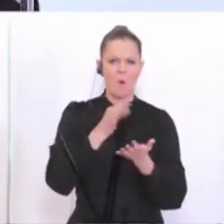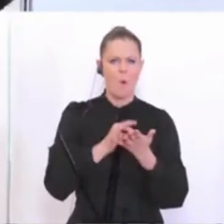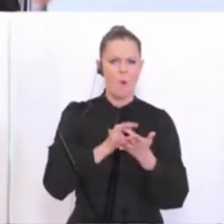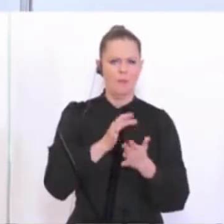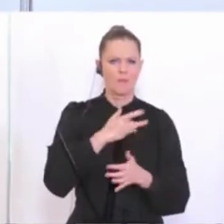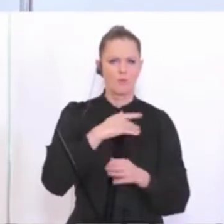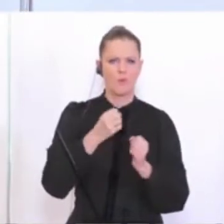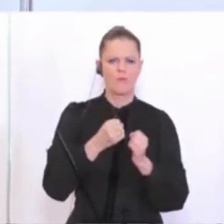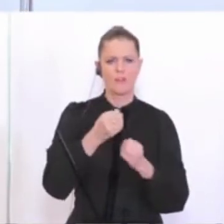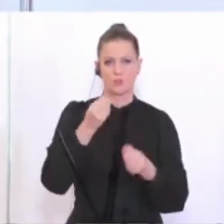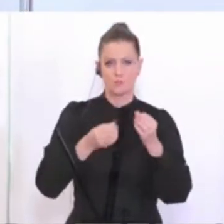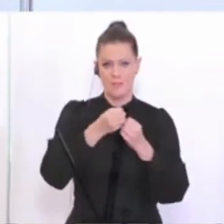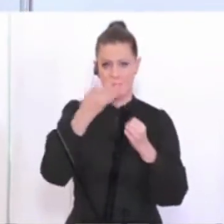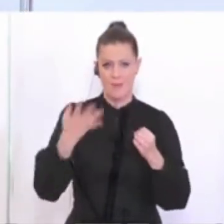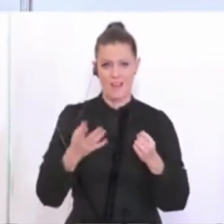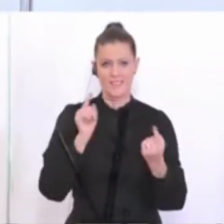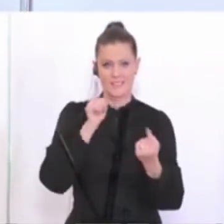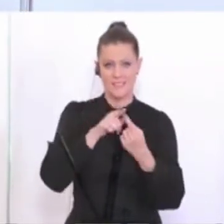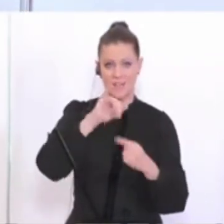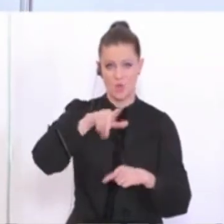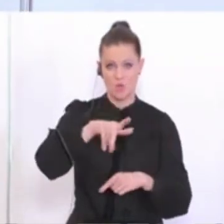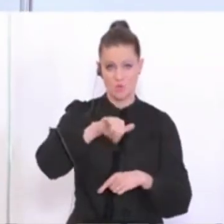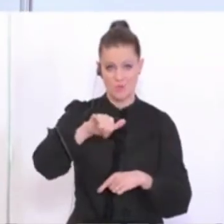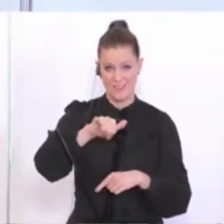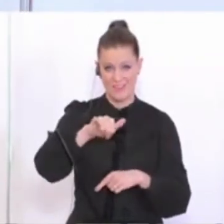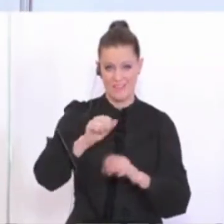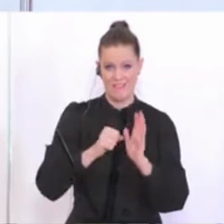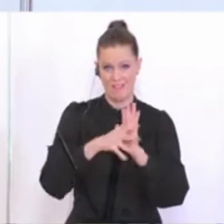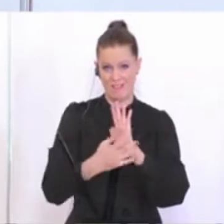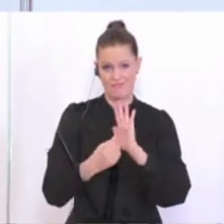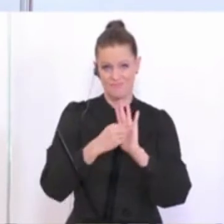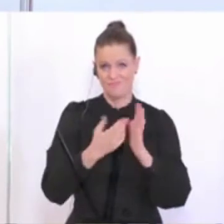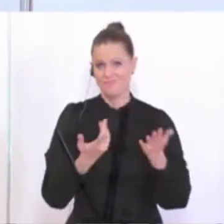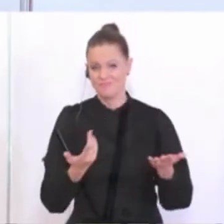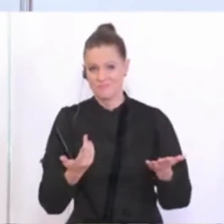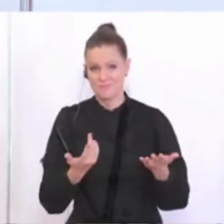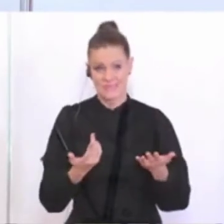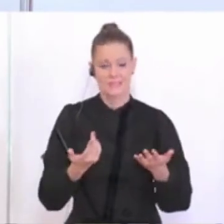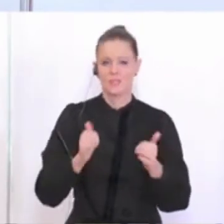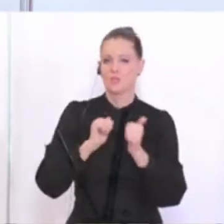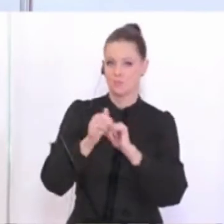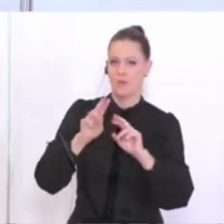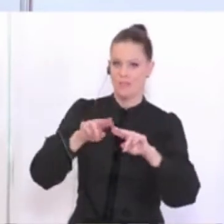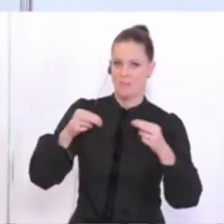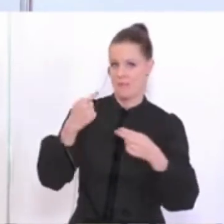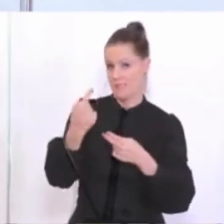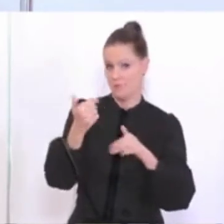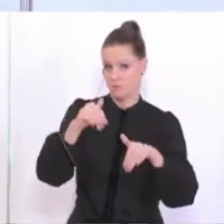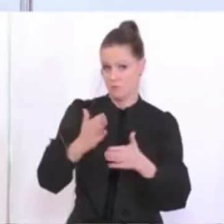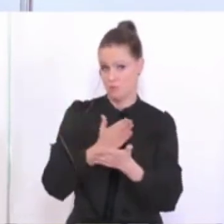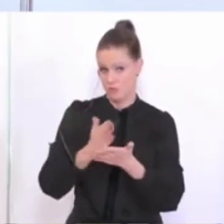alten Kalender, dieses Rennen wäre ja im Juli, wie auch immer, das müssen ja alles die Sportverbände letztendlich selber entscheiden.